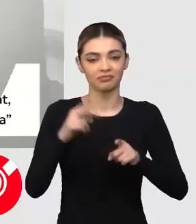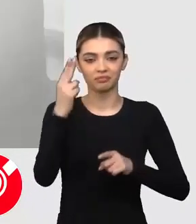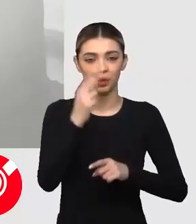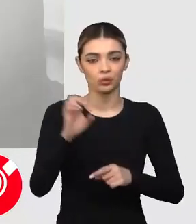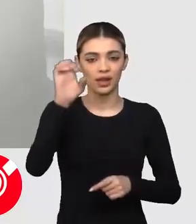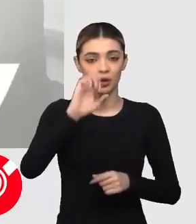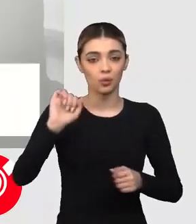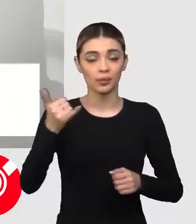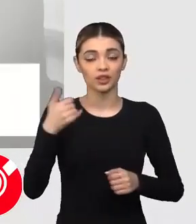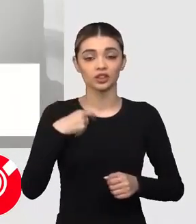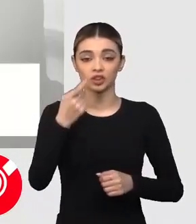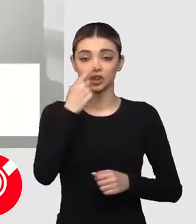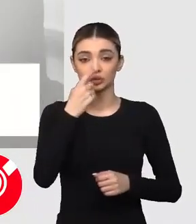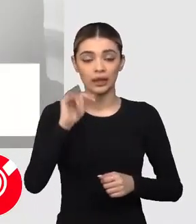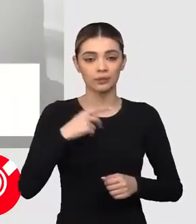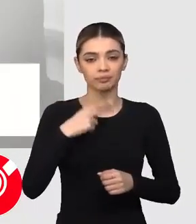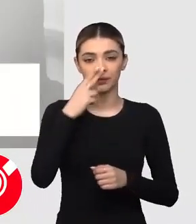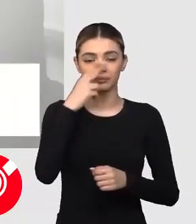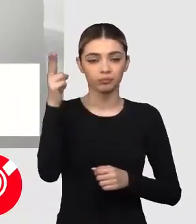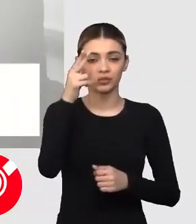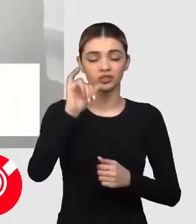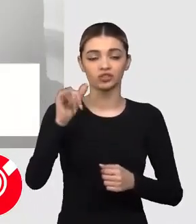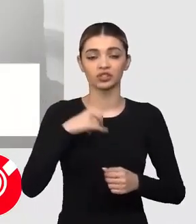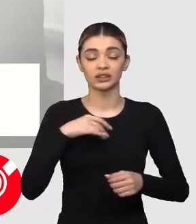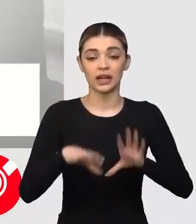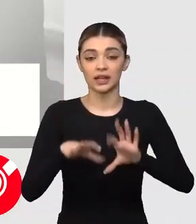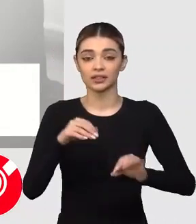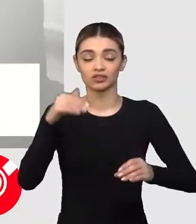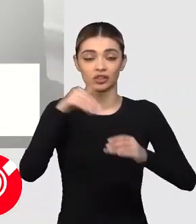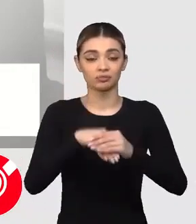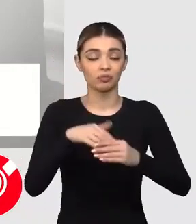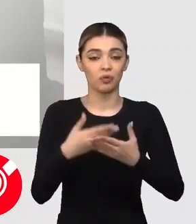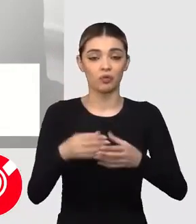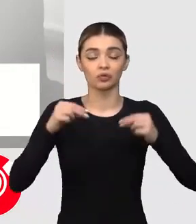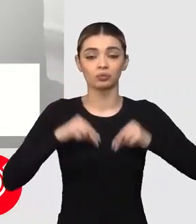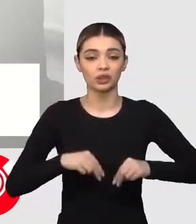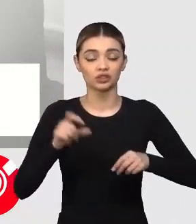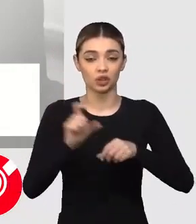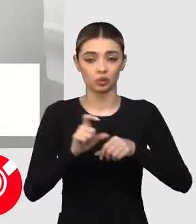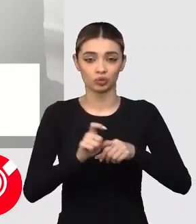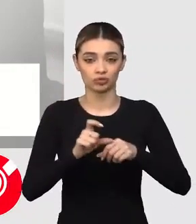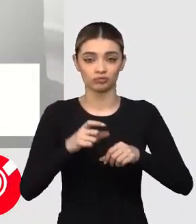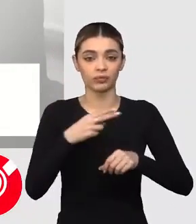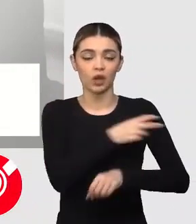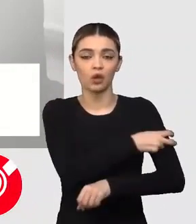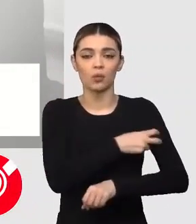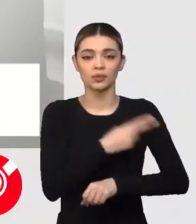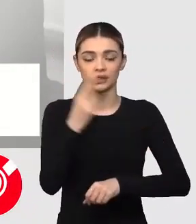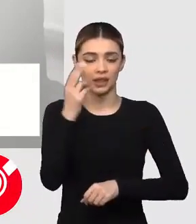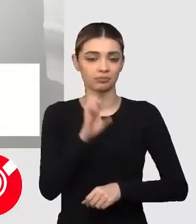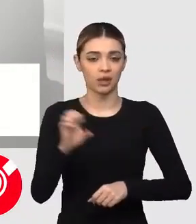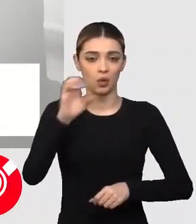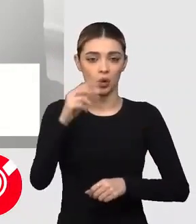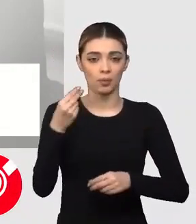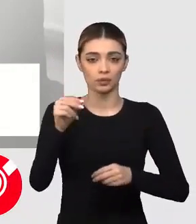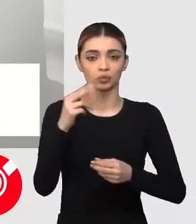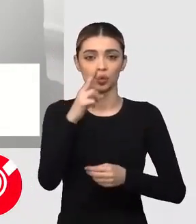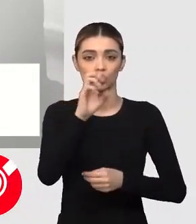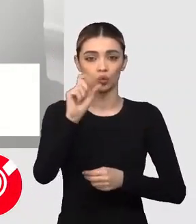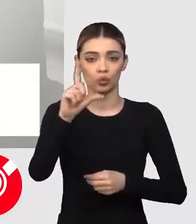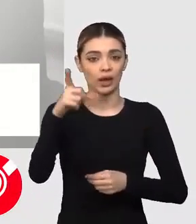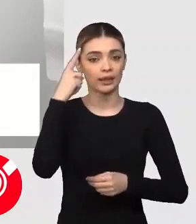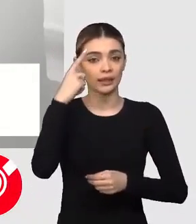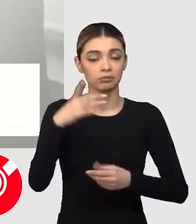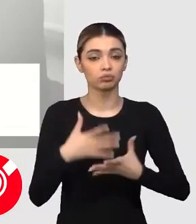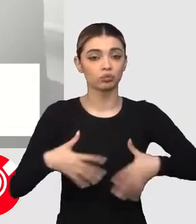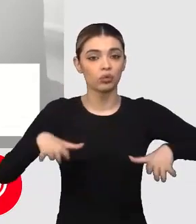Atât Uniunea Europeană cât și Rusia sunt cu ochii pe alegerile din Turcia. Ursula von der Leyen crede că prezența masivă la vot este